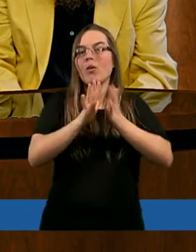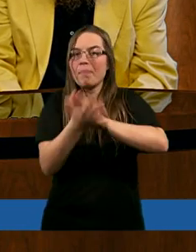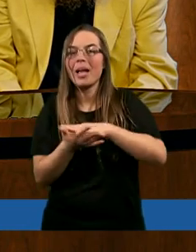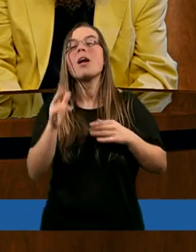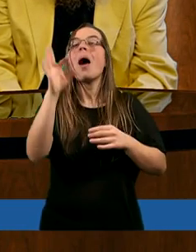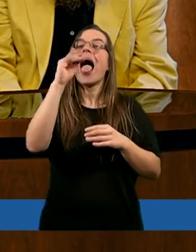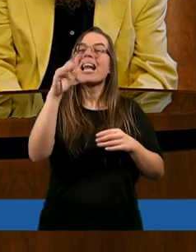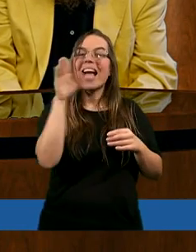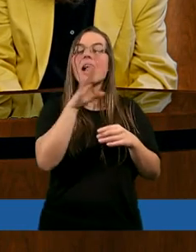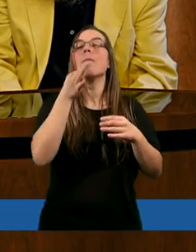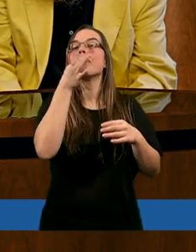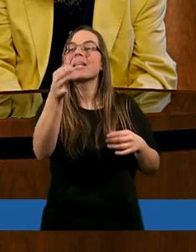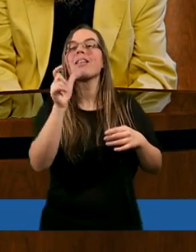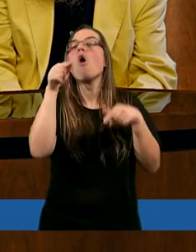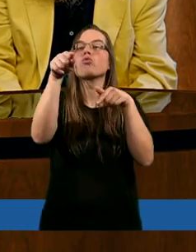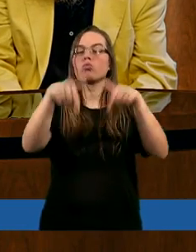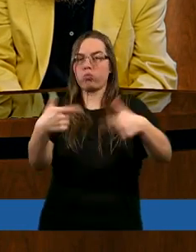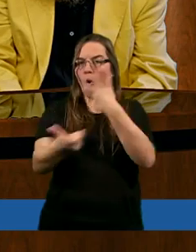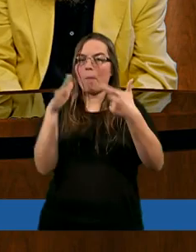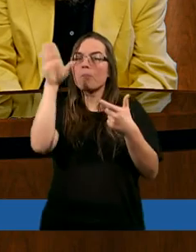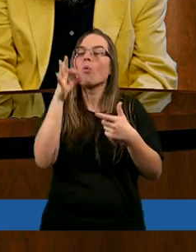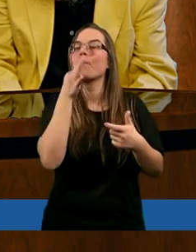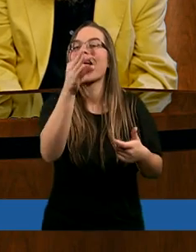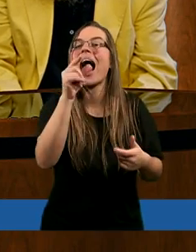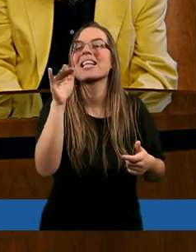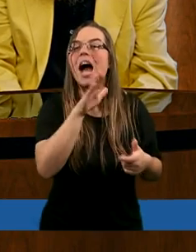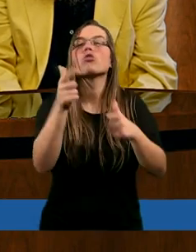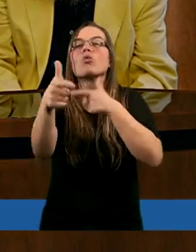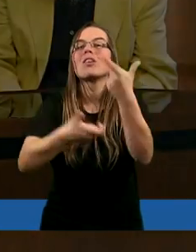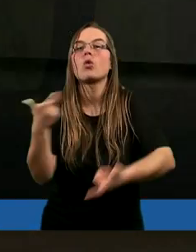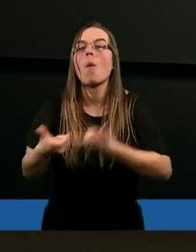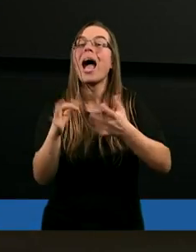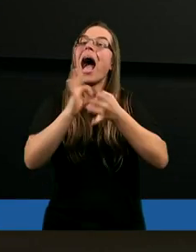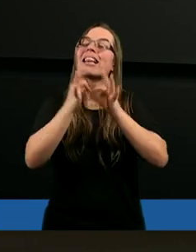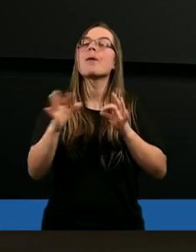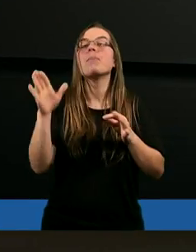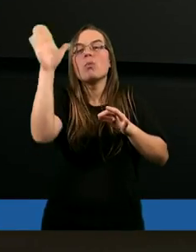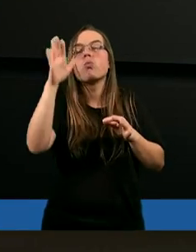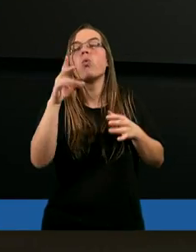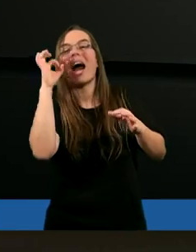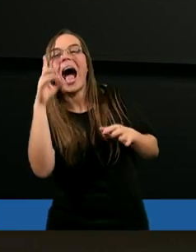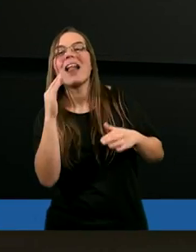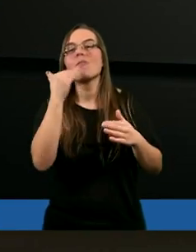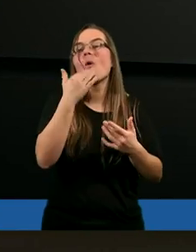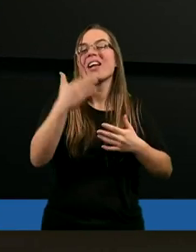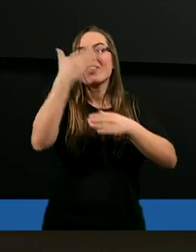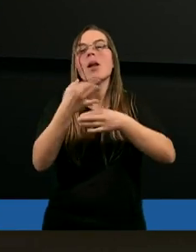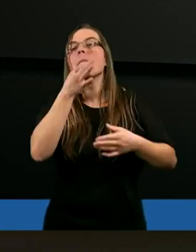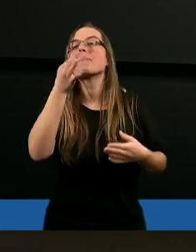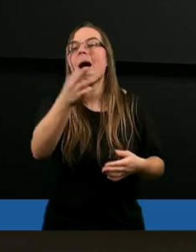co tu robisz? Co tu robisz? Gdyby nas zapytał rano w południe wieczorem